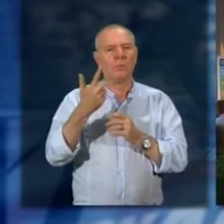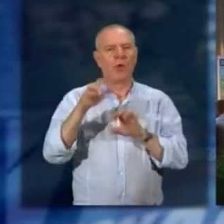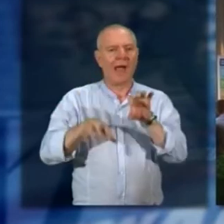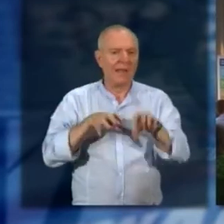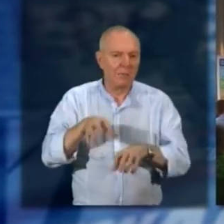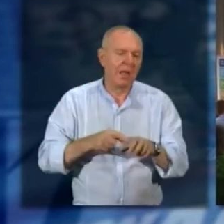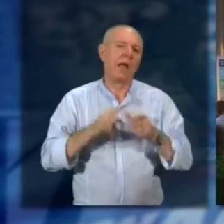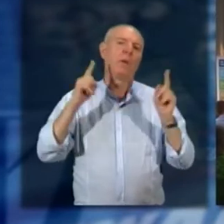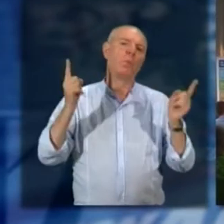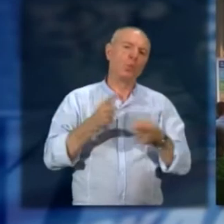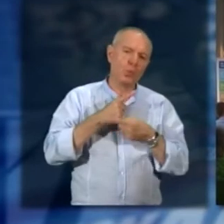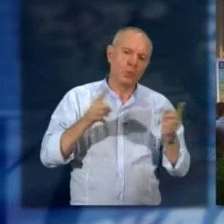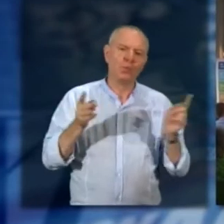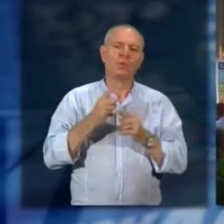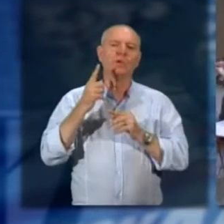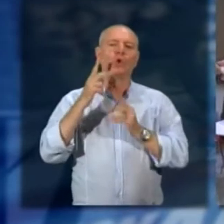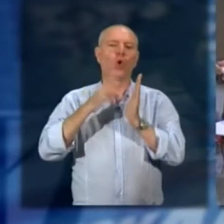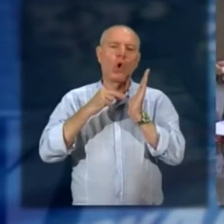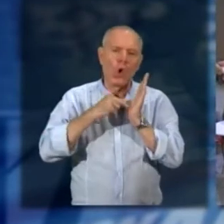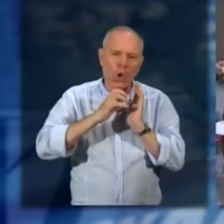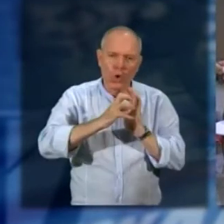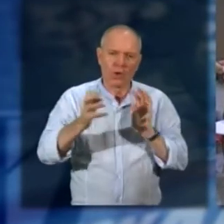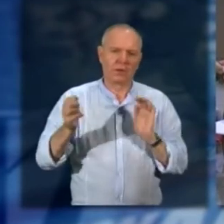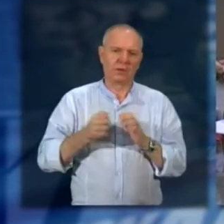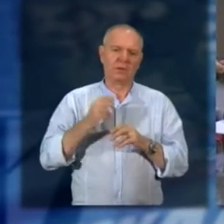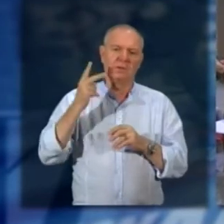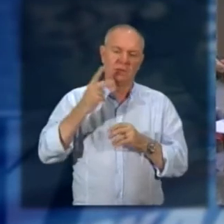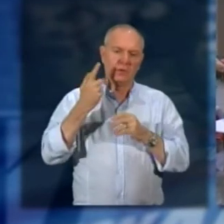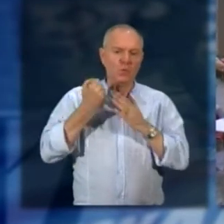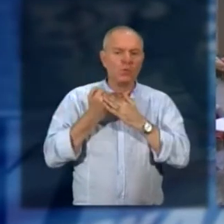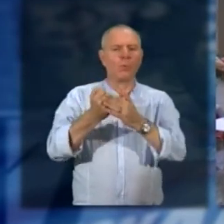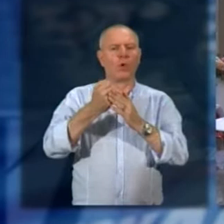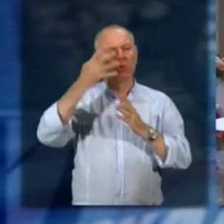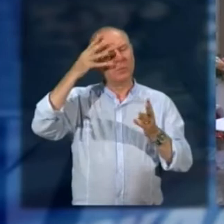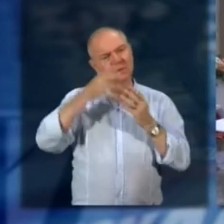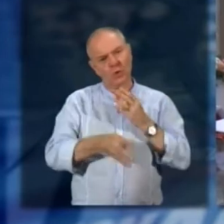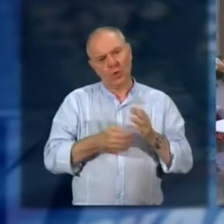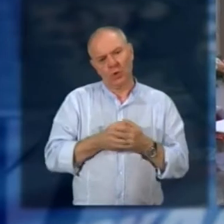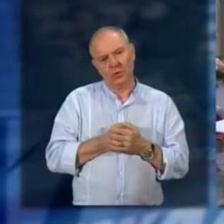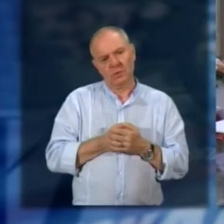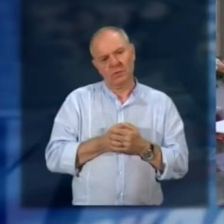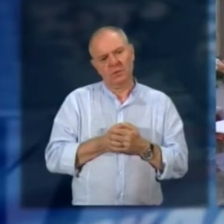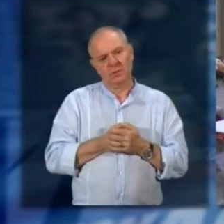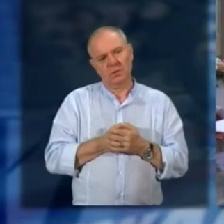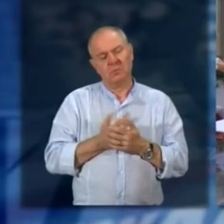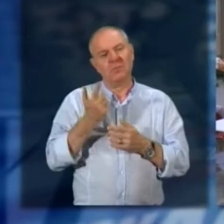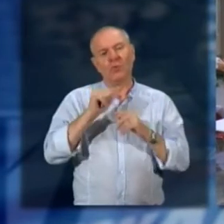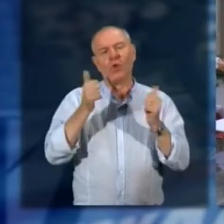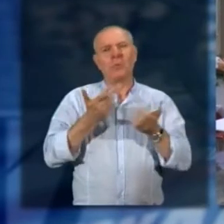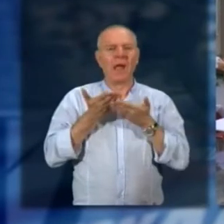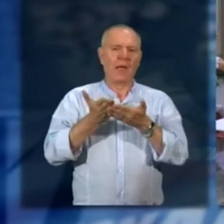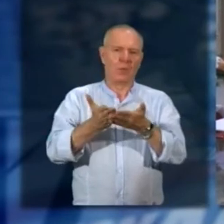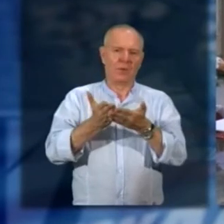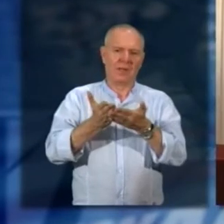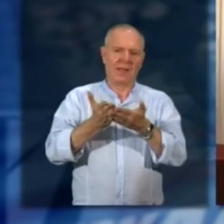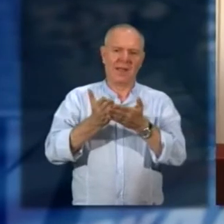musicoterapia, cronoterapia ovviamente un grosso supporto psicologico proprio per far vivere la famiglia e il